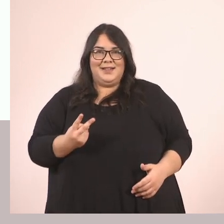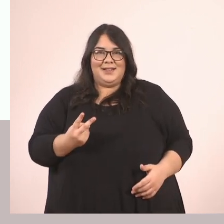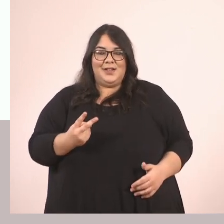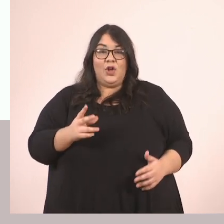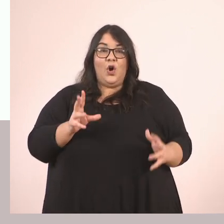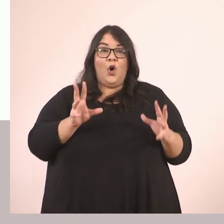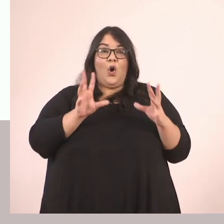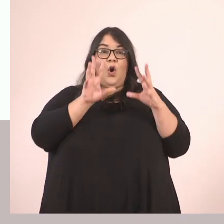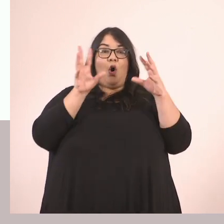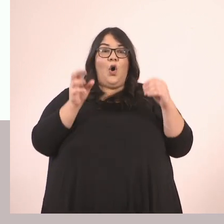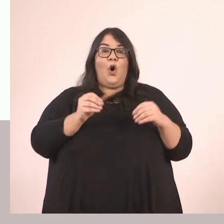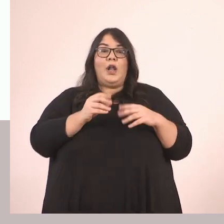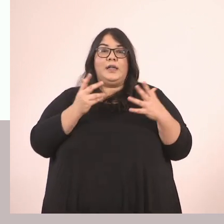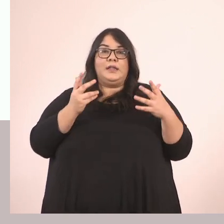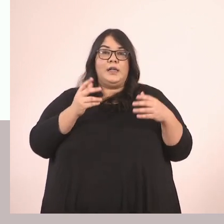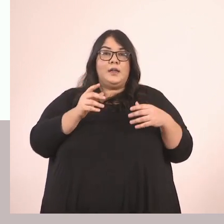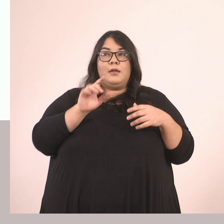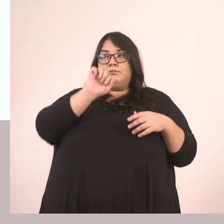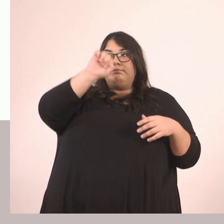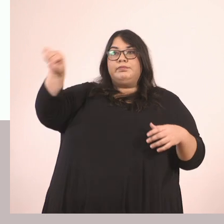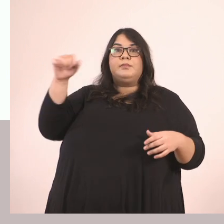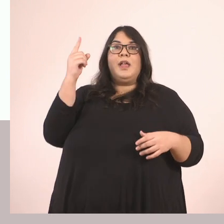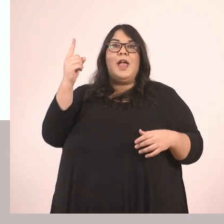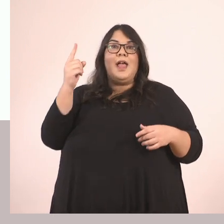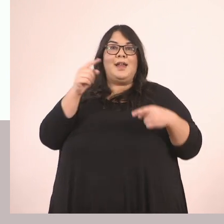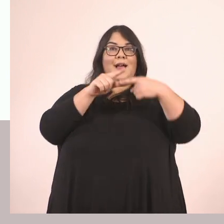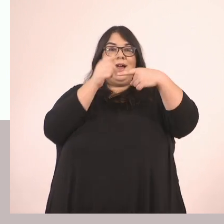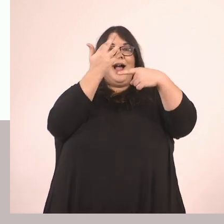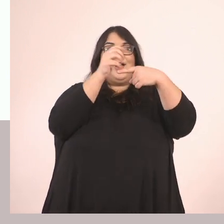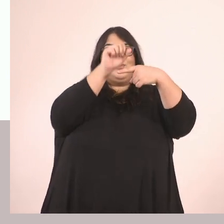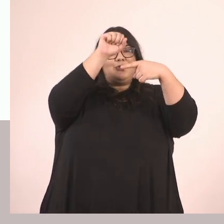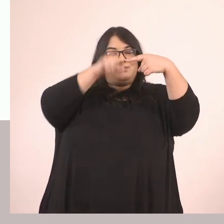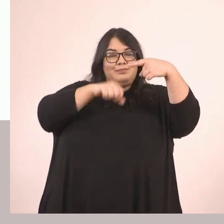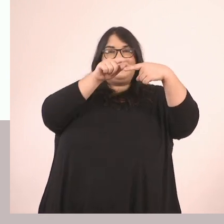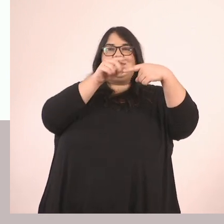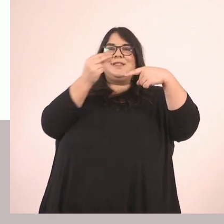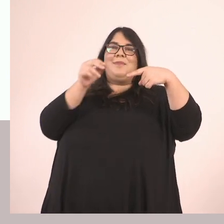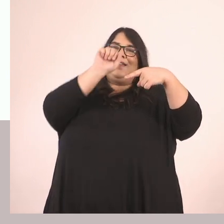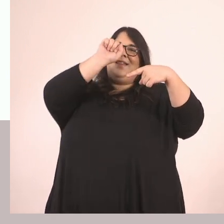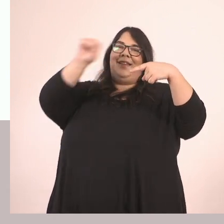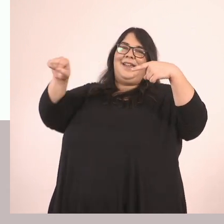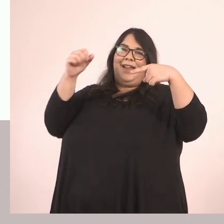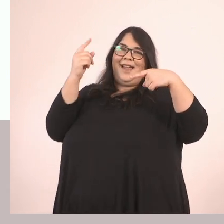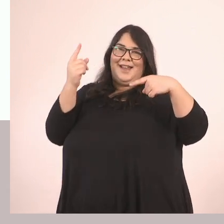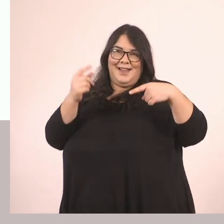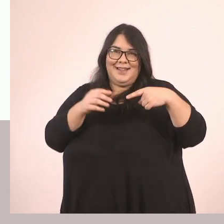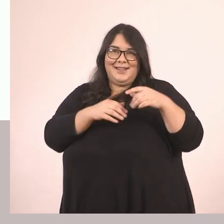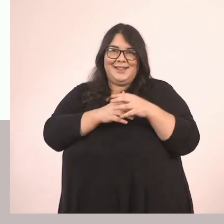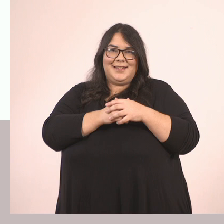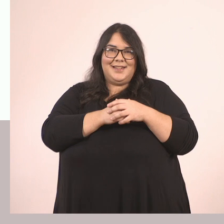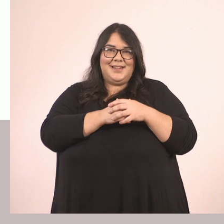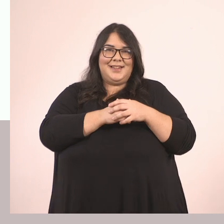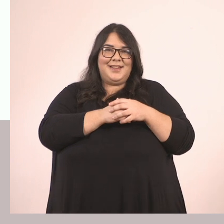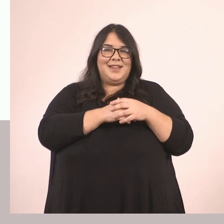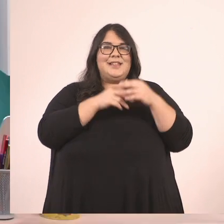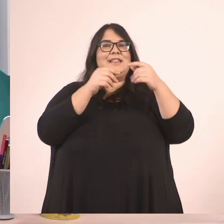ότι είναι όλα μεγαλύτερα από την ακέραιη μονάδα, όλα έχουν αρθιμητή μεγαλύτερο από τον παρονομαστή, που σημαίνει ότι έχουμε